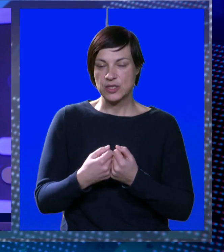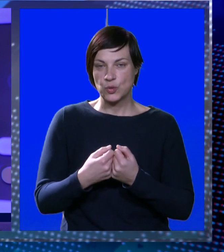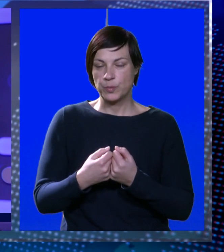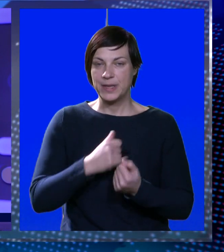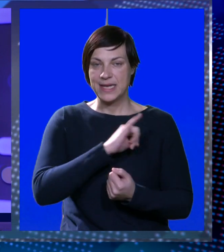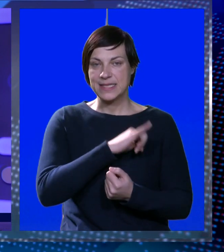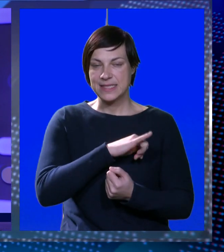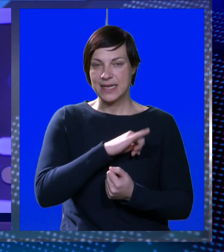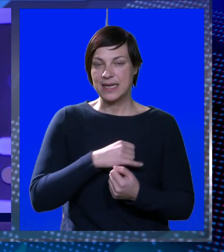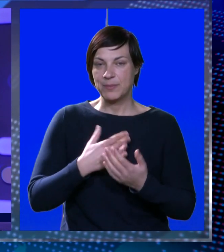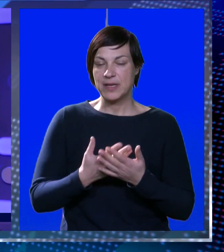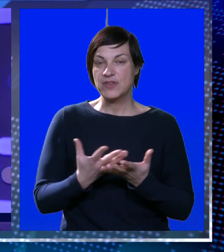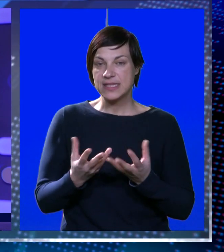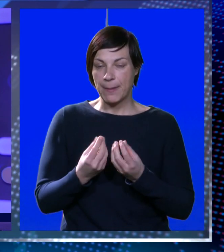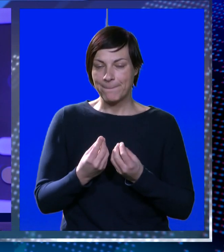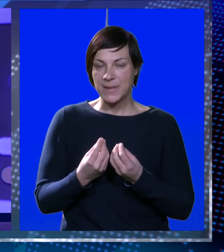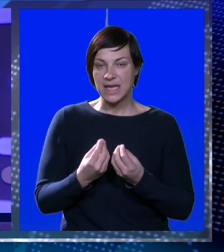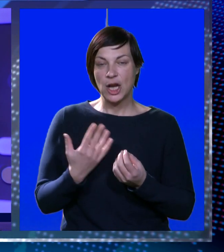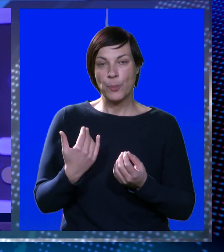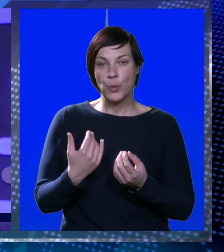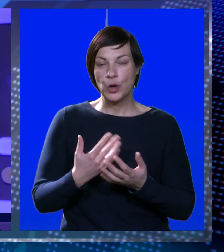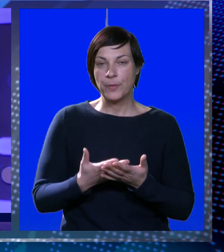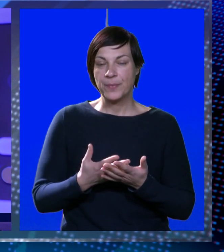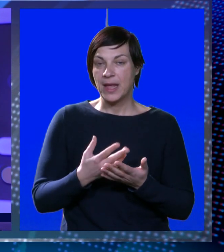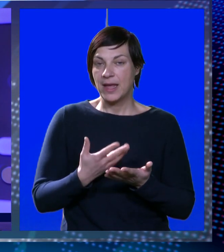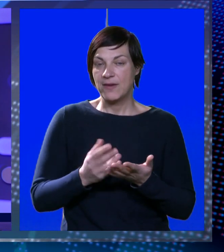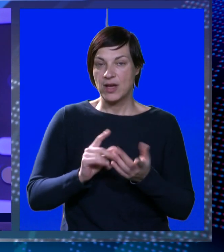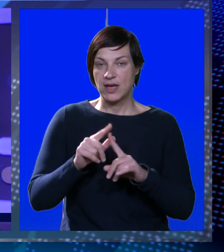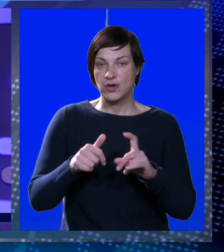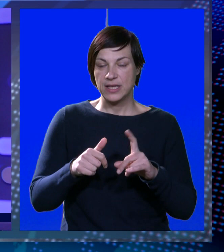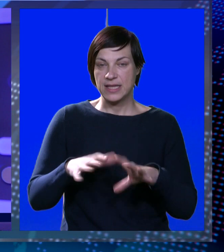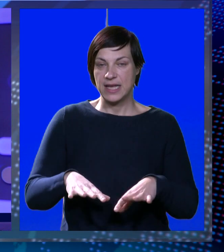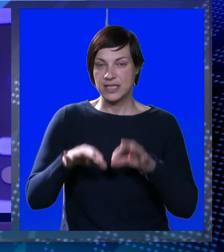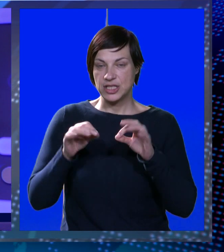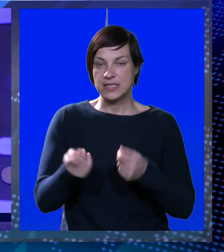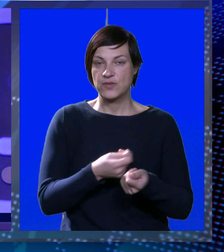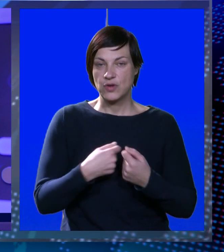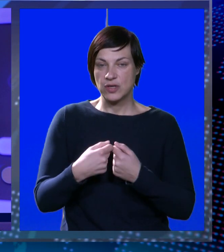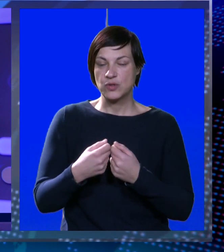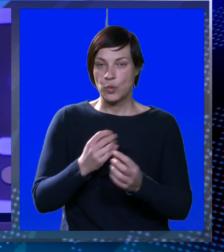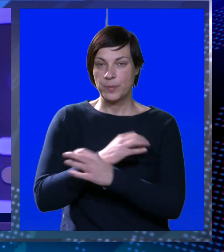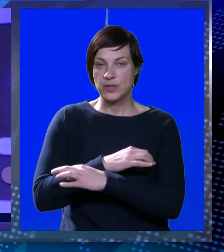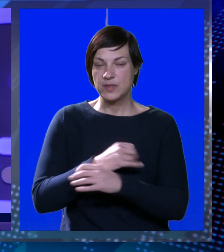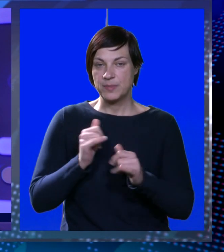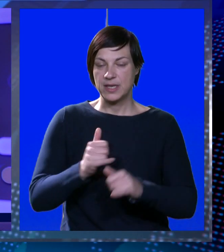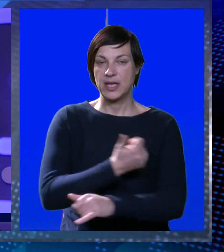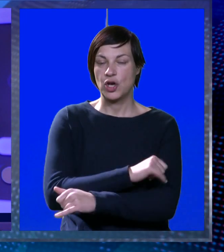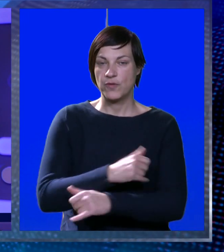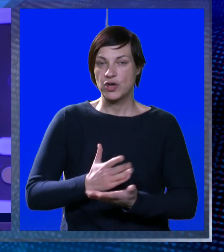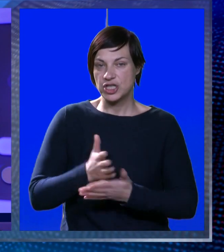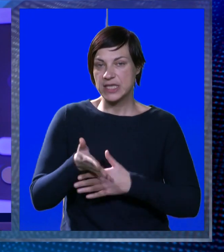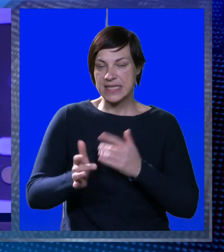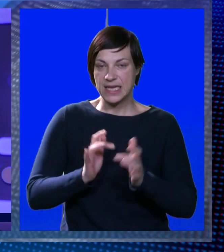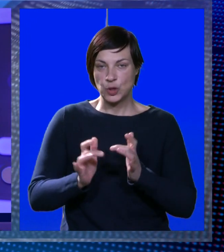skupine. Zanimljivo se da kako nije nedostajalo, a evo kako je Mateo Delić izvukao skupinu smrti ovog